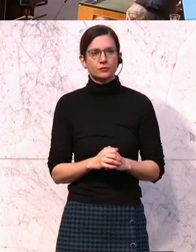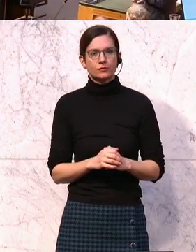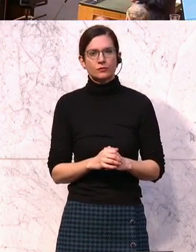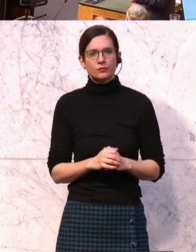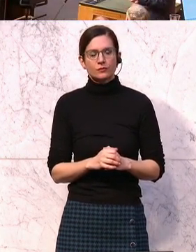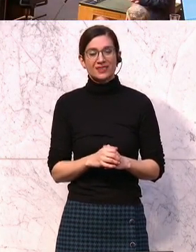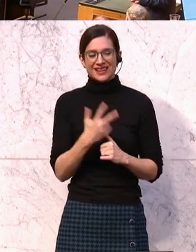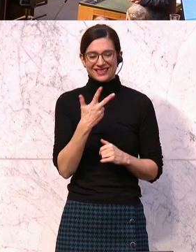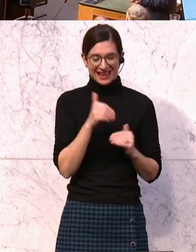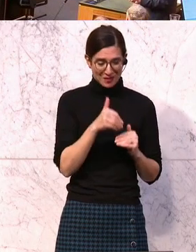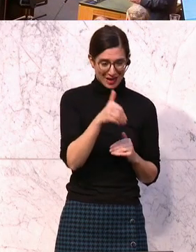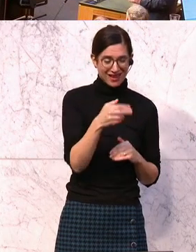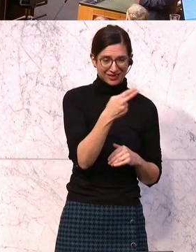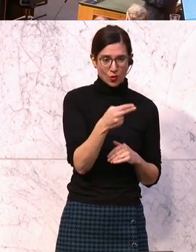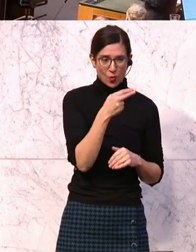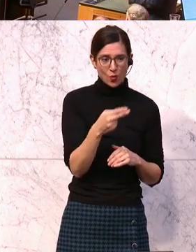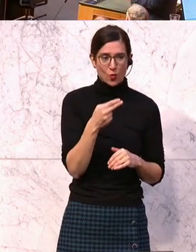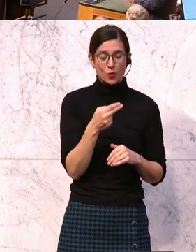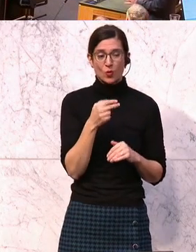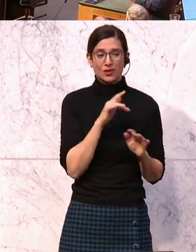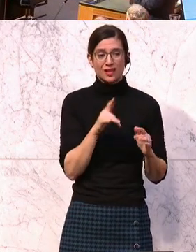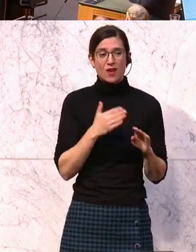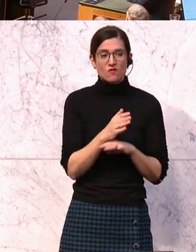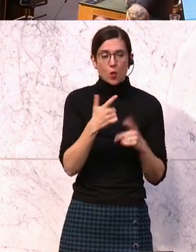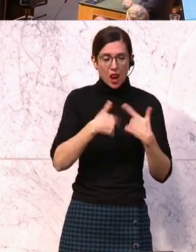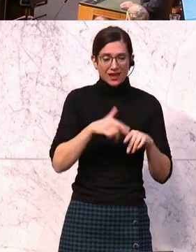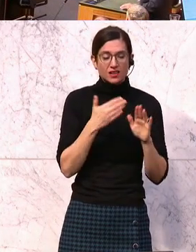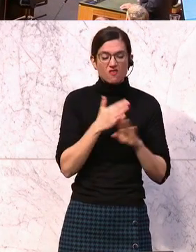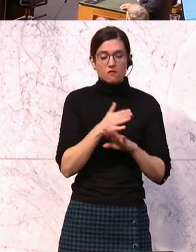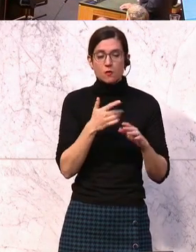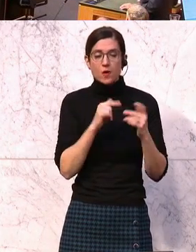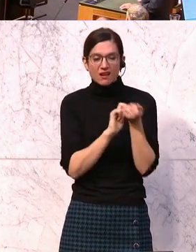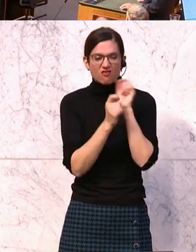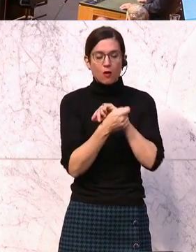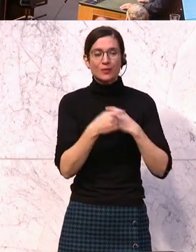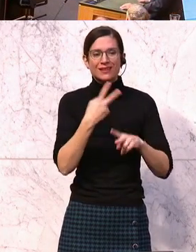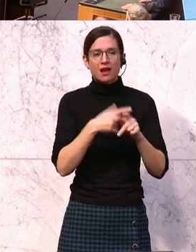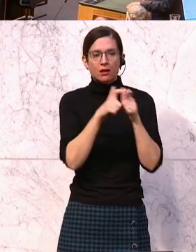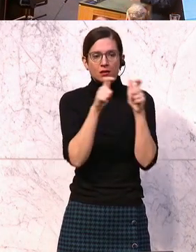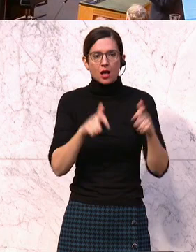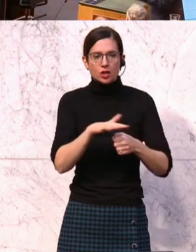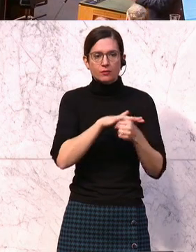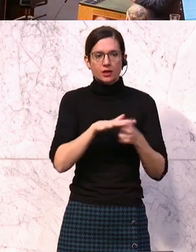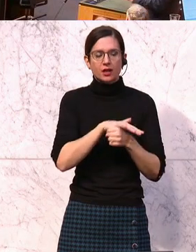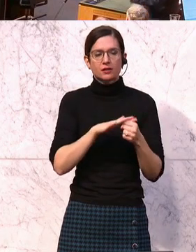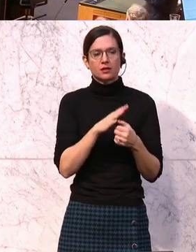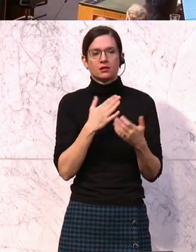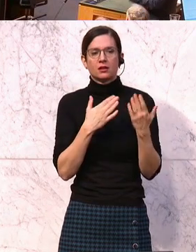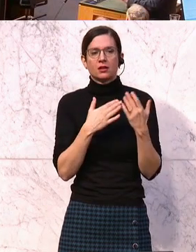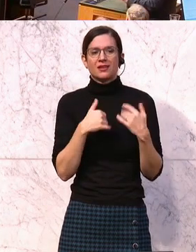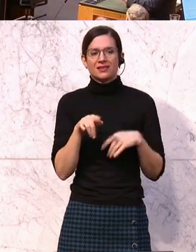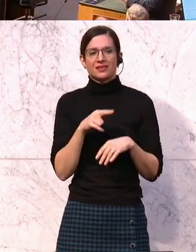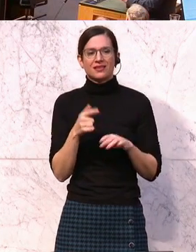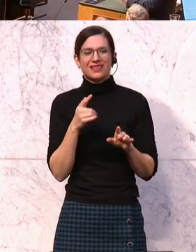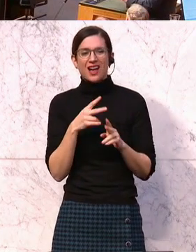3 Milliarden Euro gehen an die Länder für Reformen im Krankenanstaltenbereich. Mehr Verlagerung aus